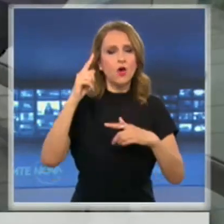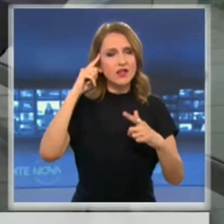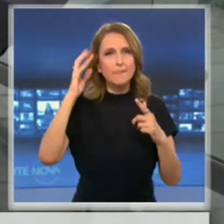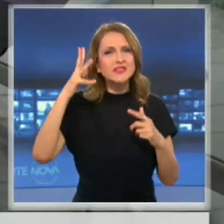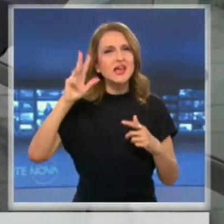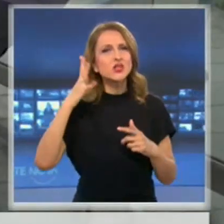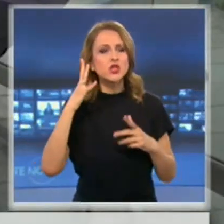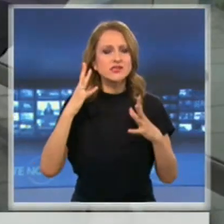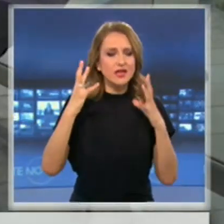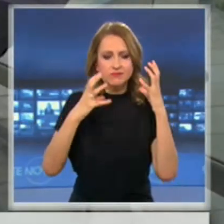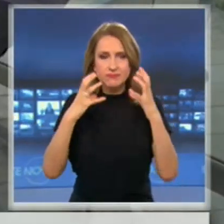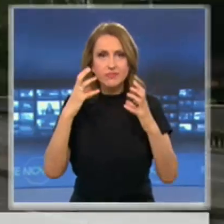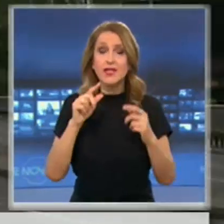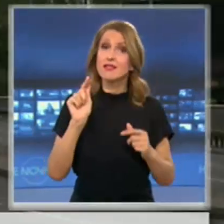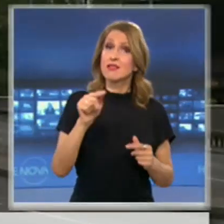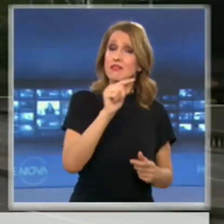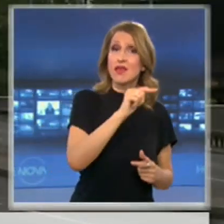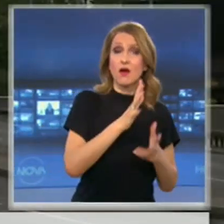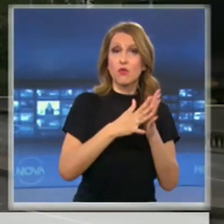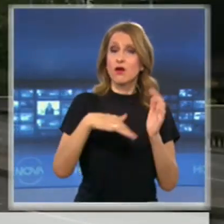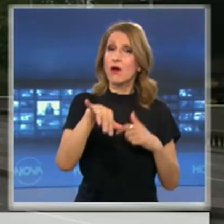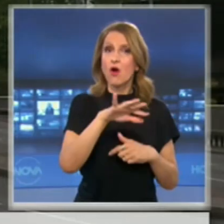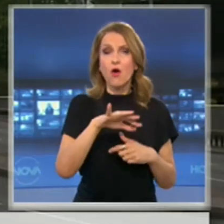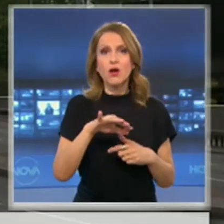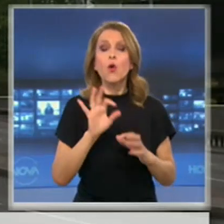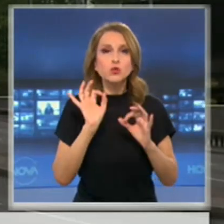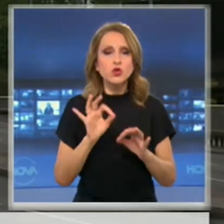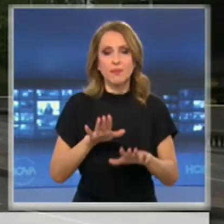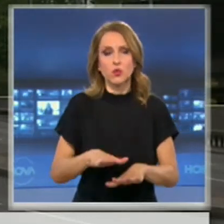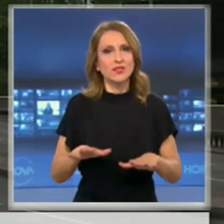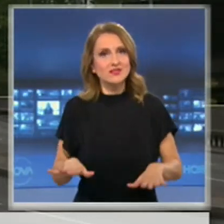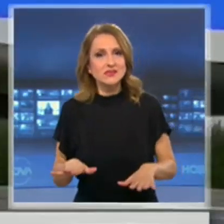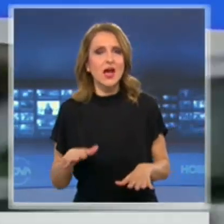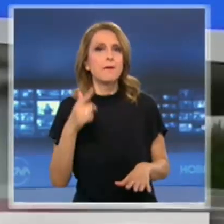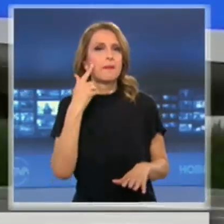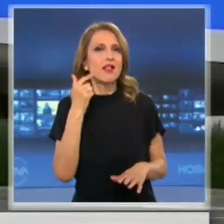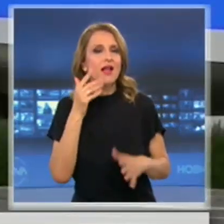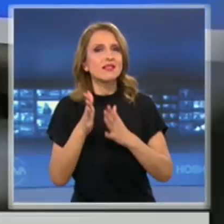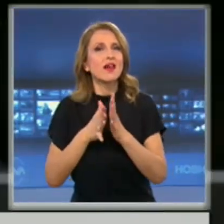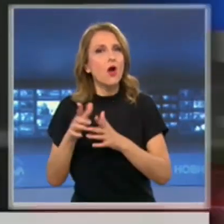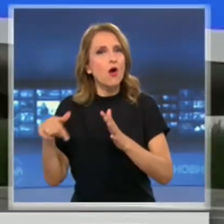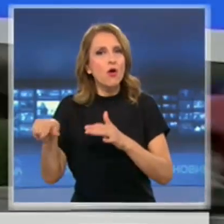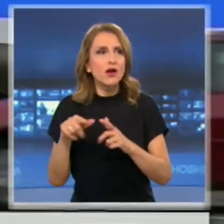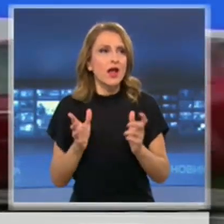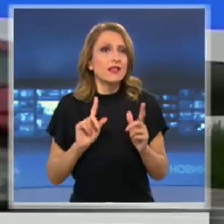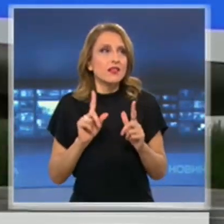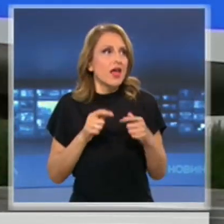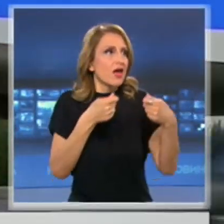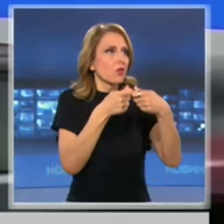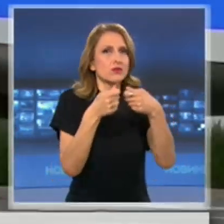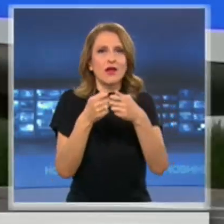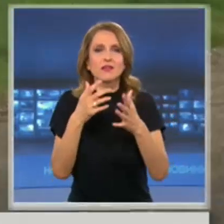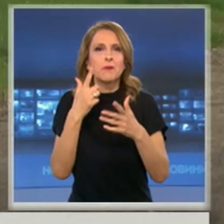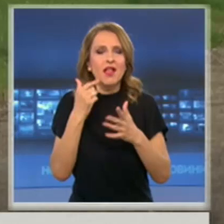предупреждават, че някои групи са по-уязвими. Сред тях са децата и младите хора, които са изолирани от приятелите си от училище,